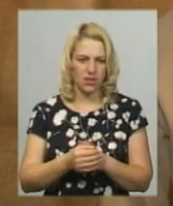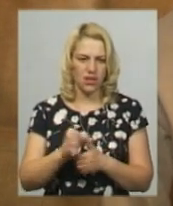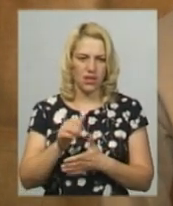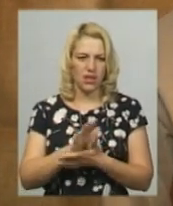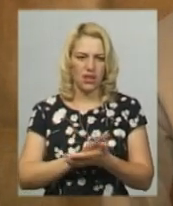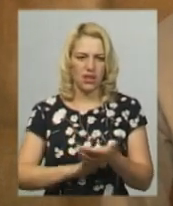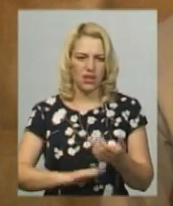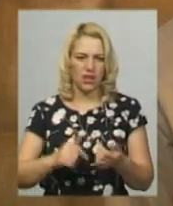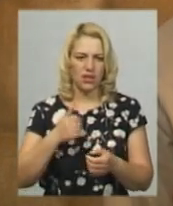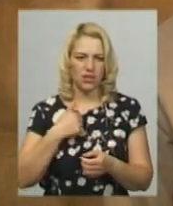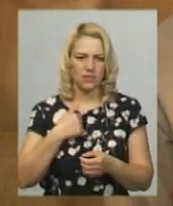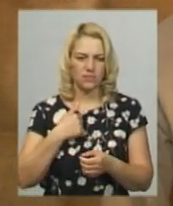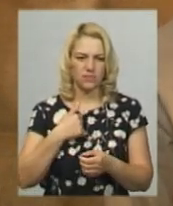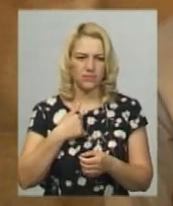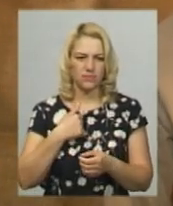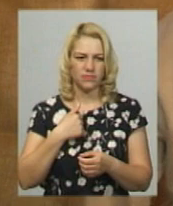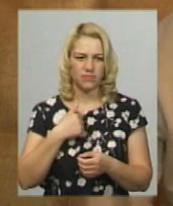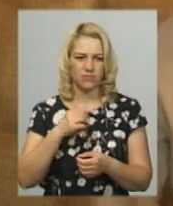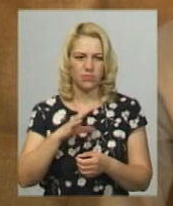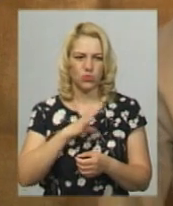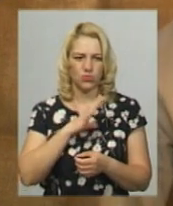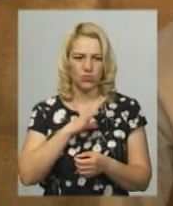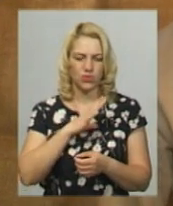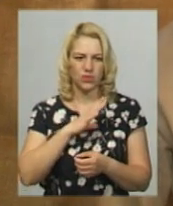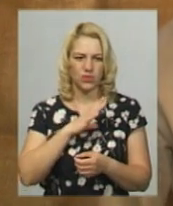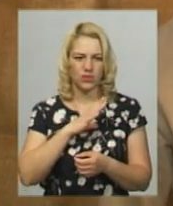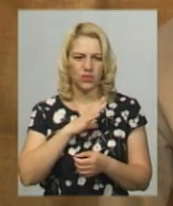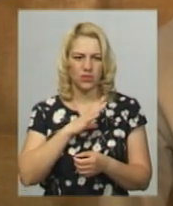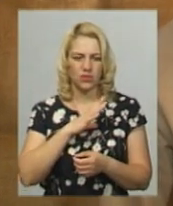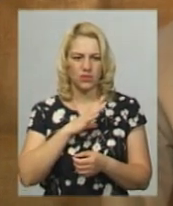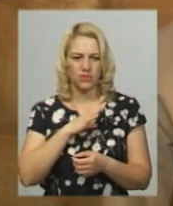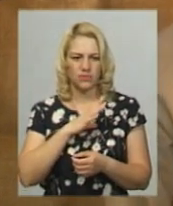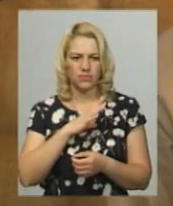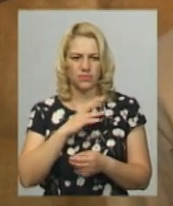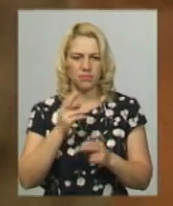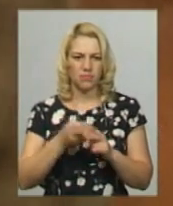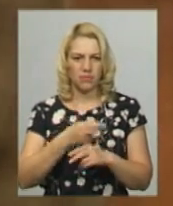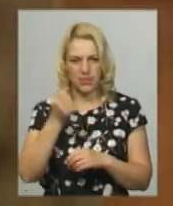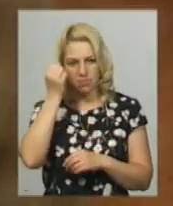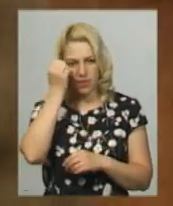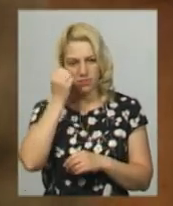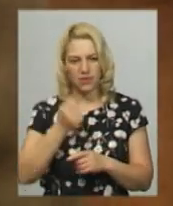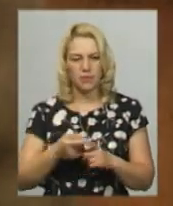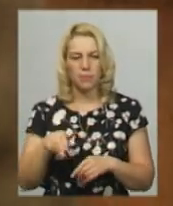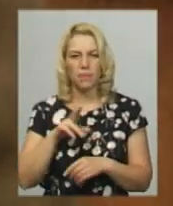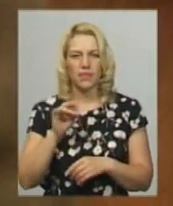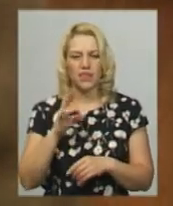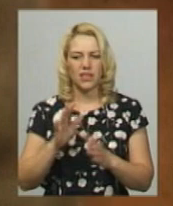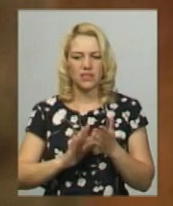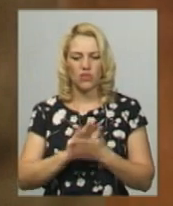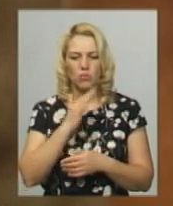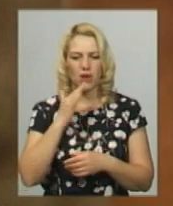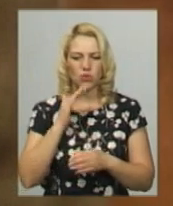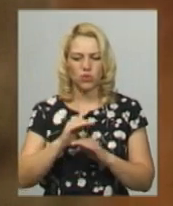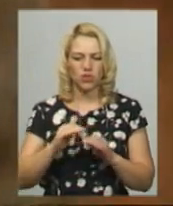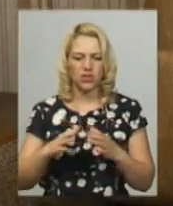далі я був безпям, без пам'яті. Денис виріс у багатодітній сім'ї, має